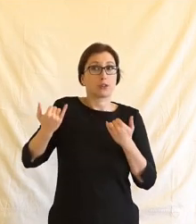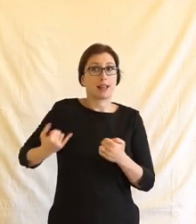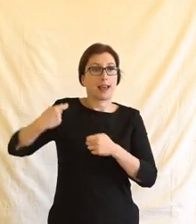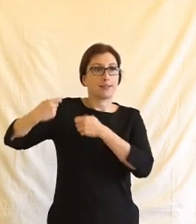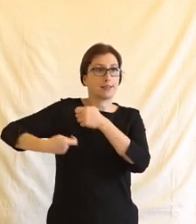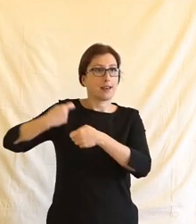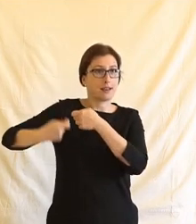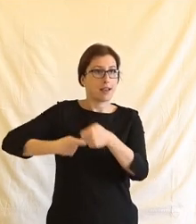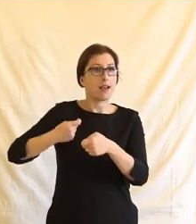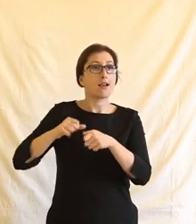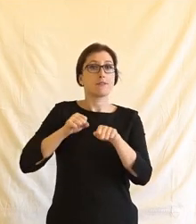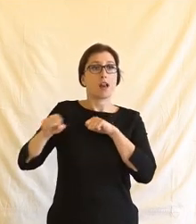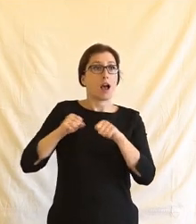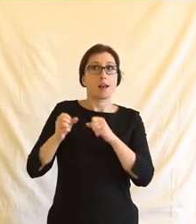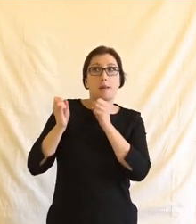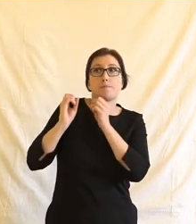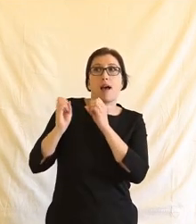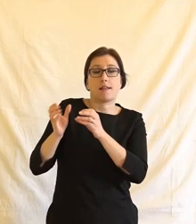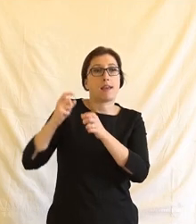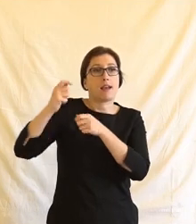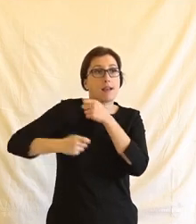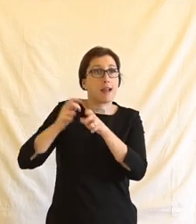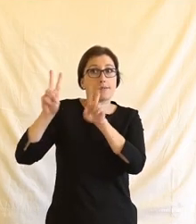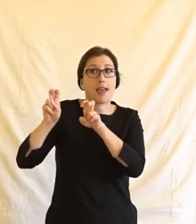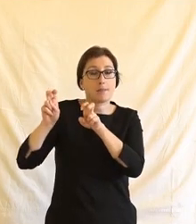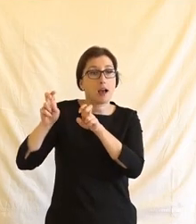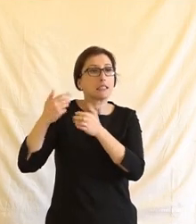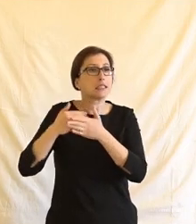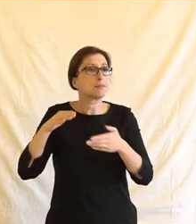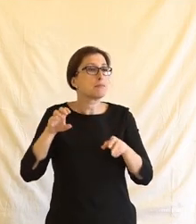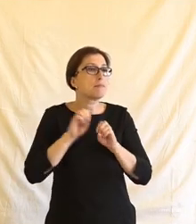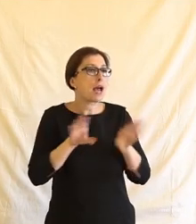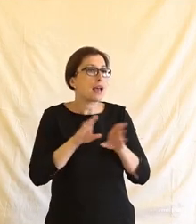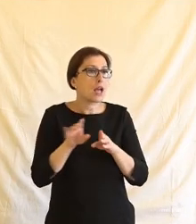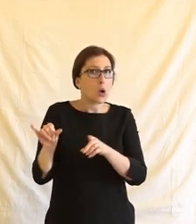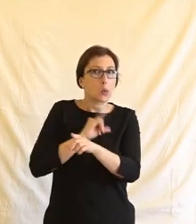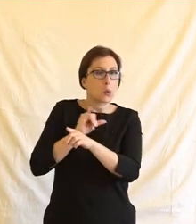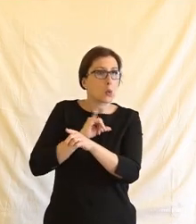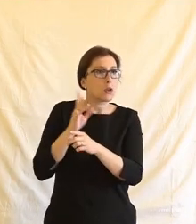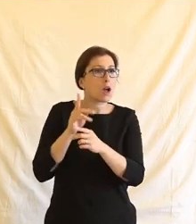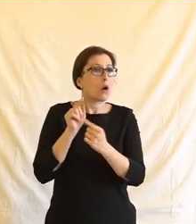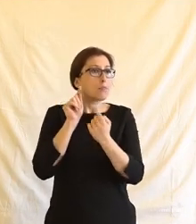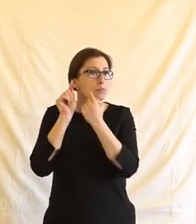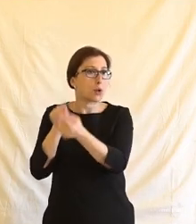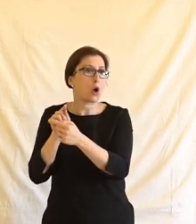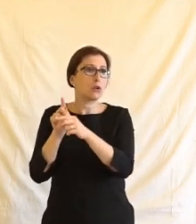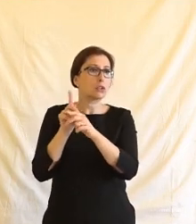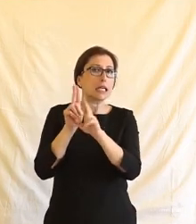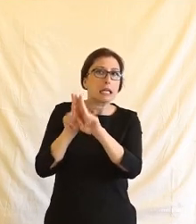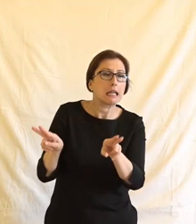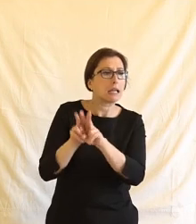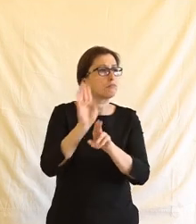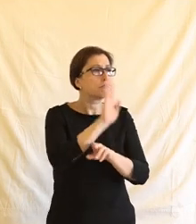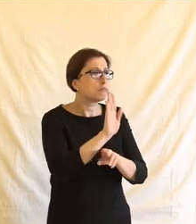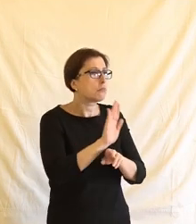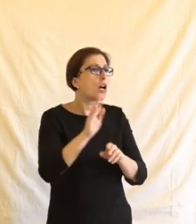že nějaké, že vláda prostě v panice reaguje na nějaké téma, tak já si myslím, že ta média jako nejdou proti tomu, že bys to snažila klidnit